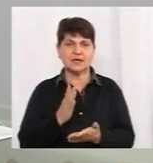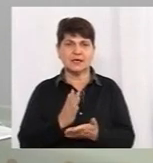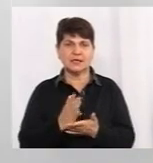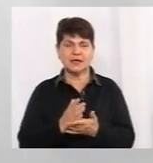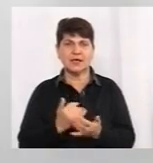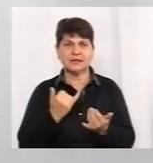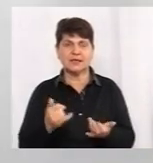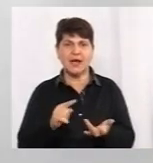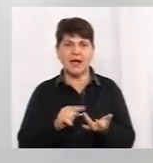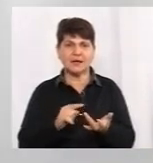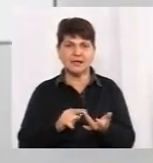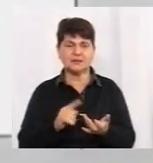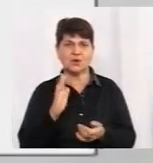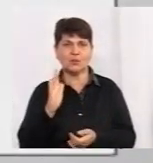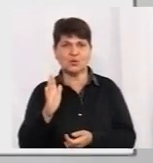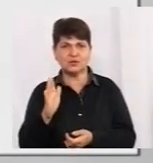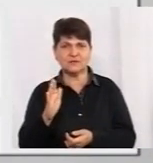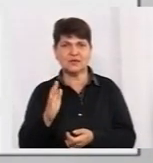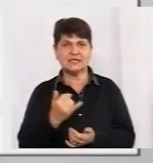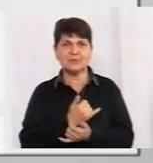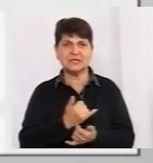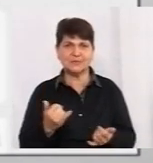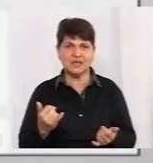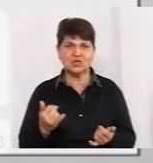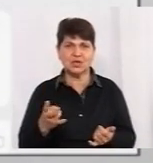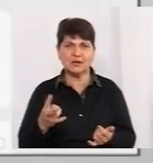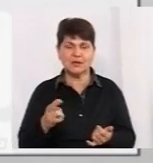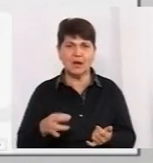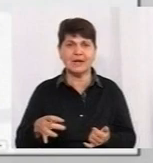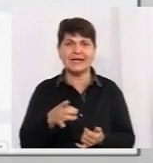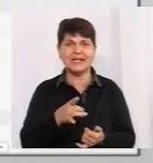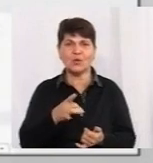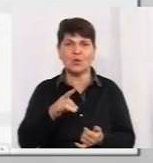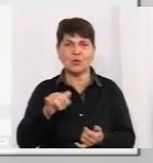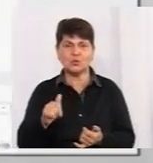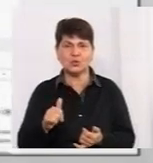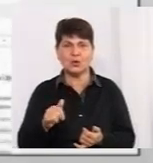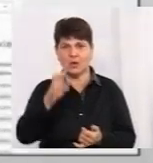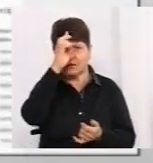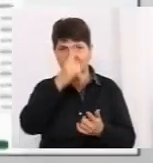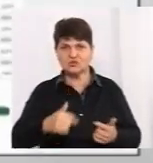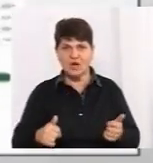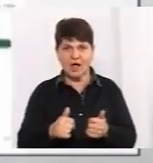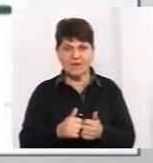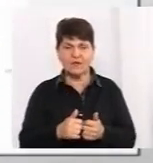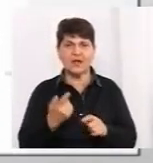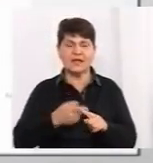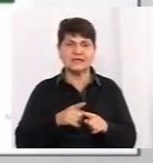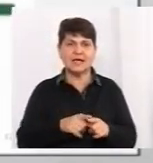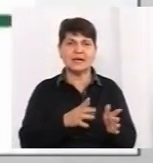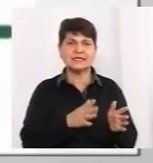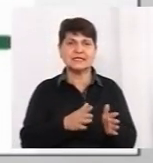забезпечення у регіонах держави. Власне, ця система контролює, наскільки